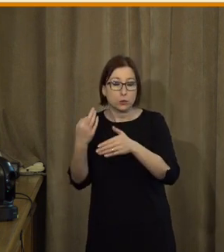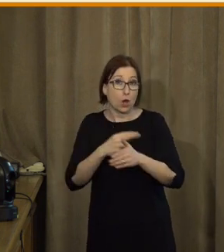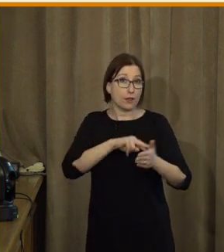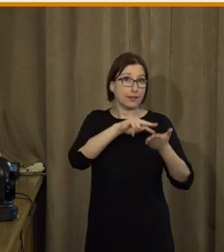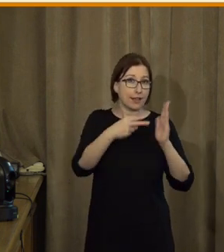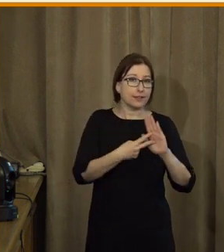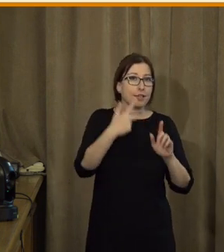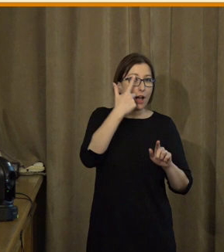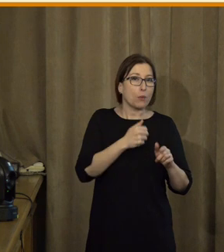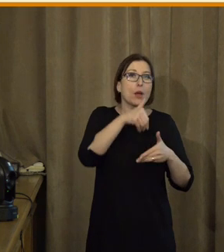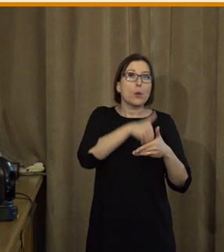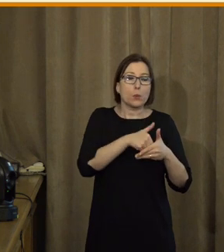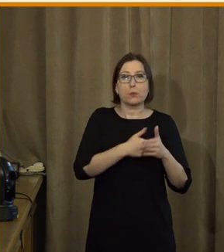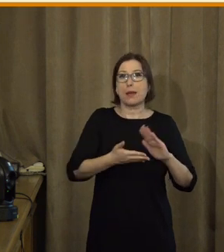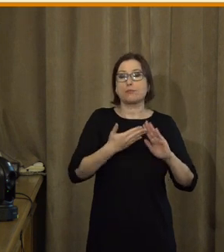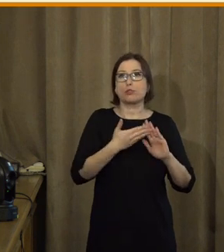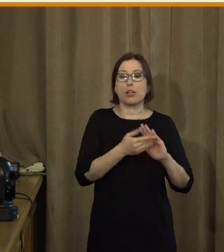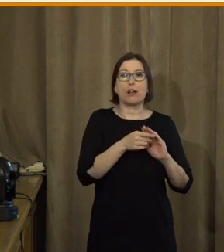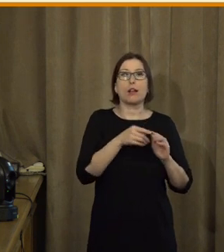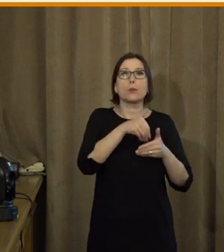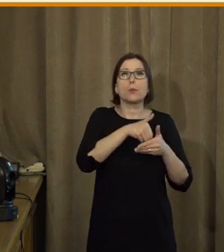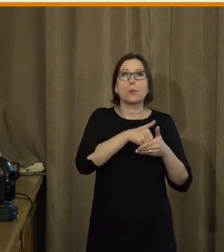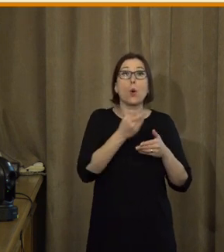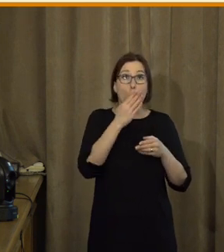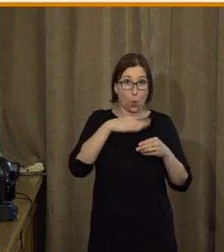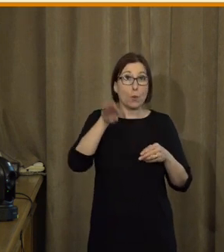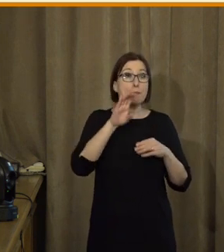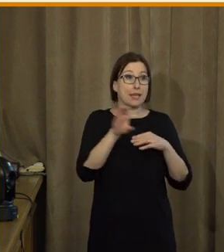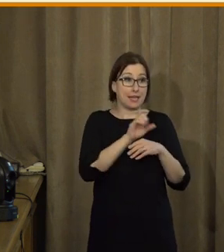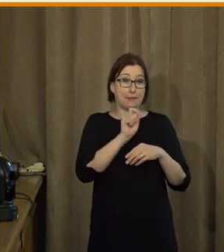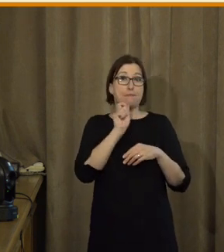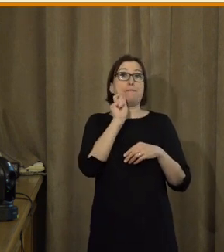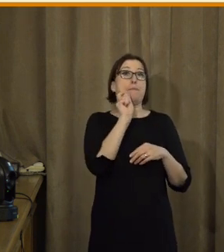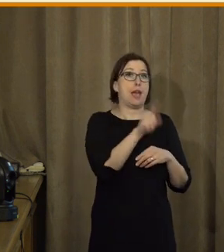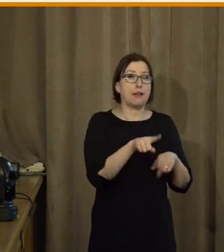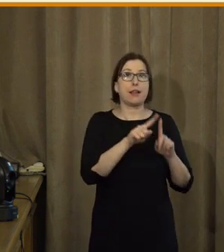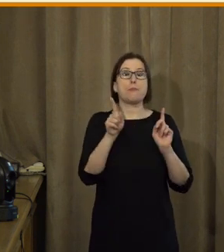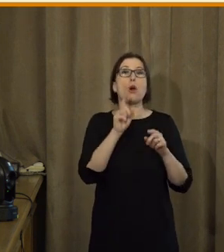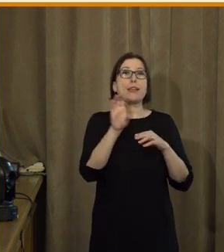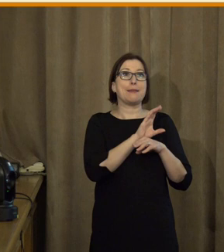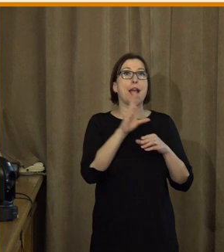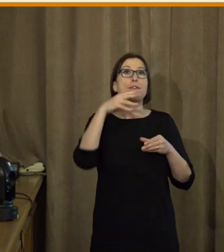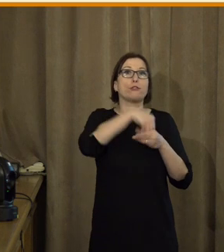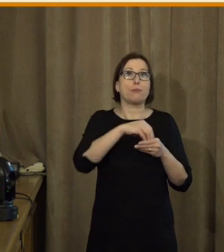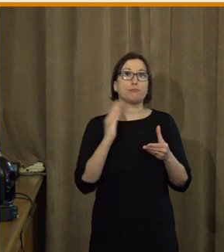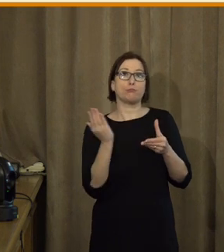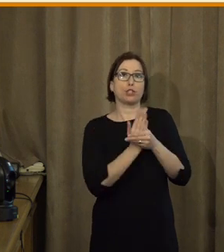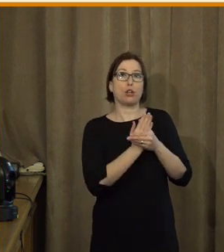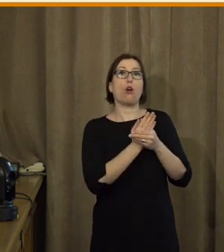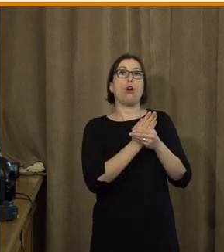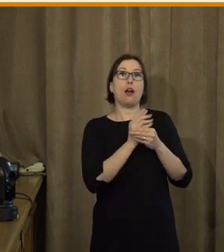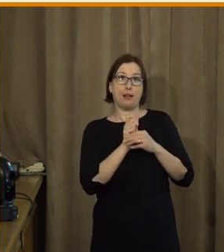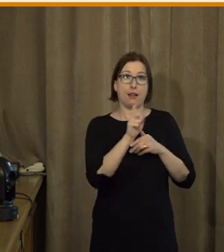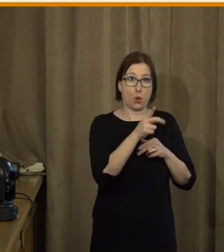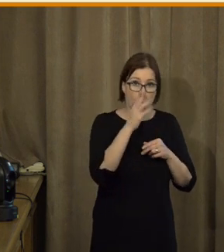je to na bázi toho, jestli umím odeslat e-mail, přiložit přílohu k e-mailu a přihlásit se do